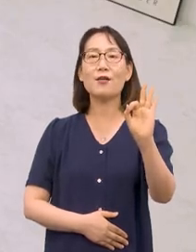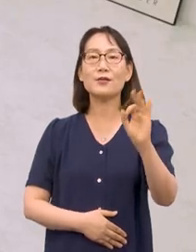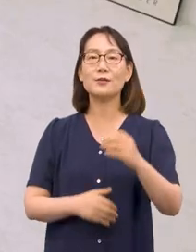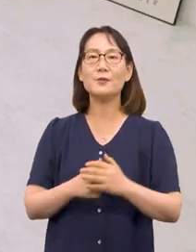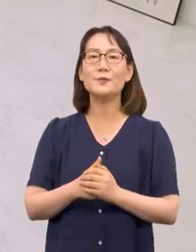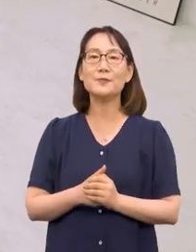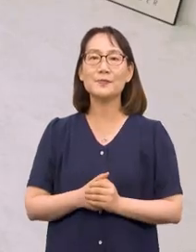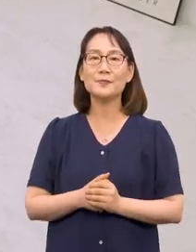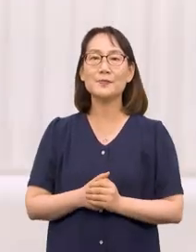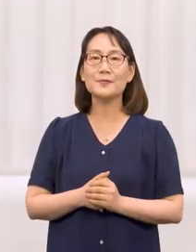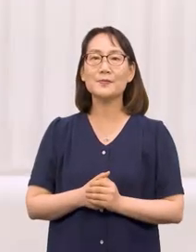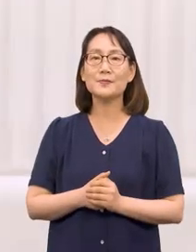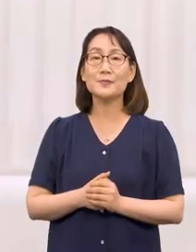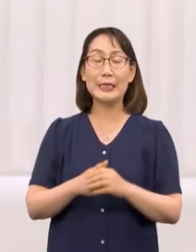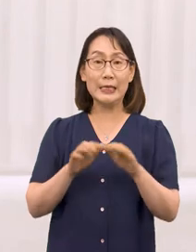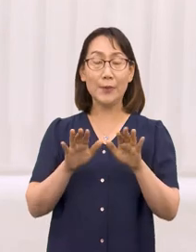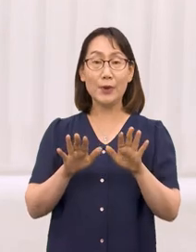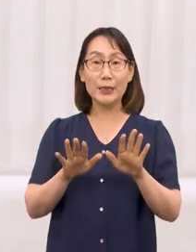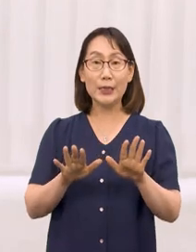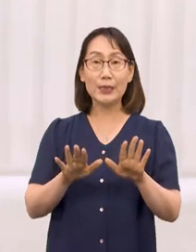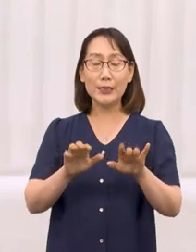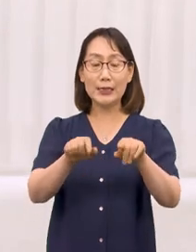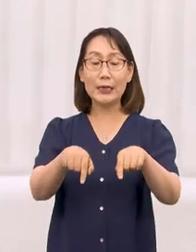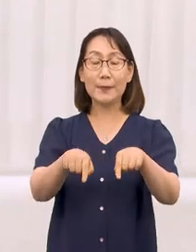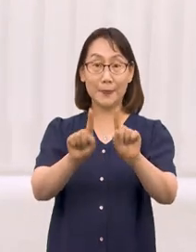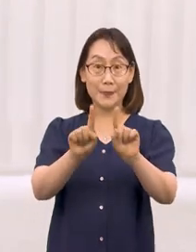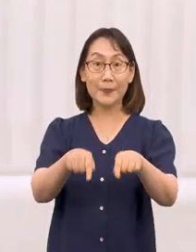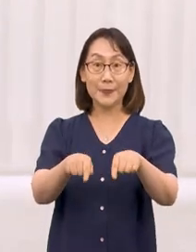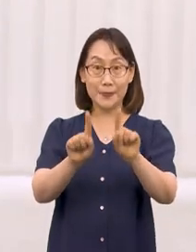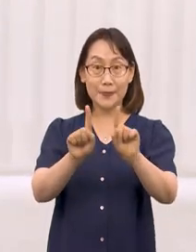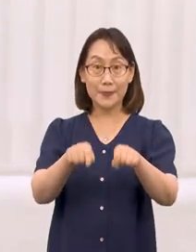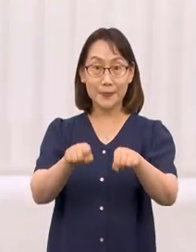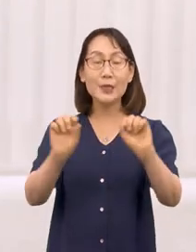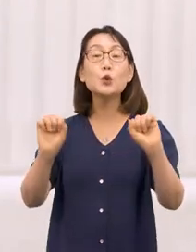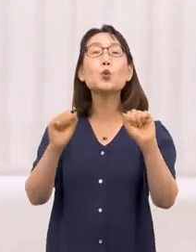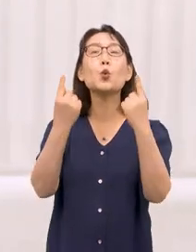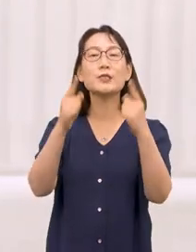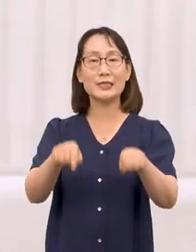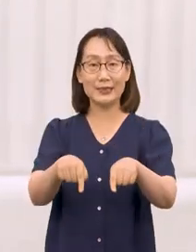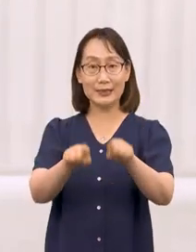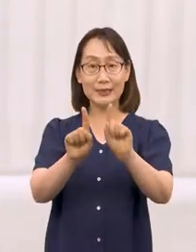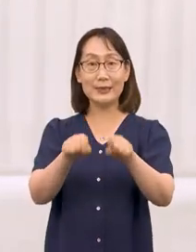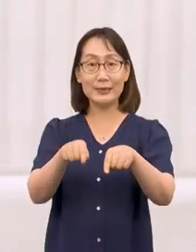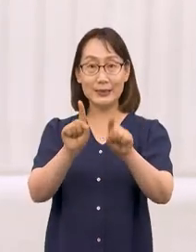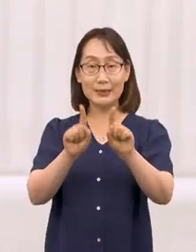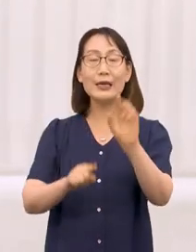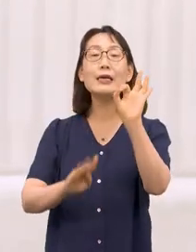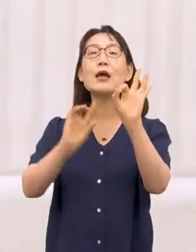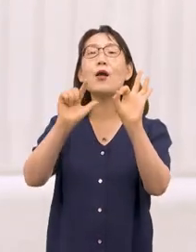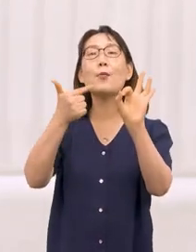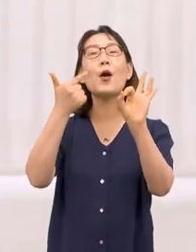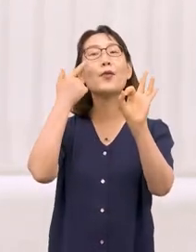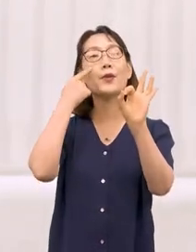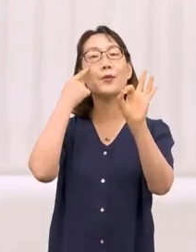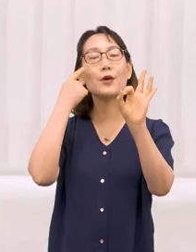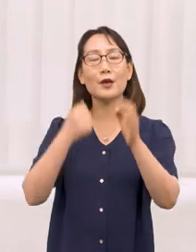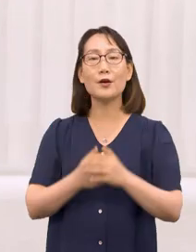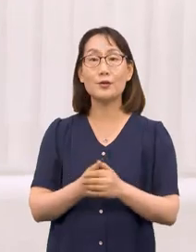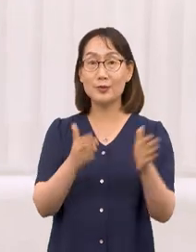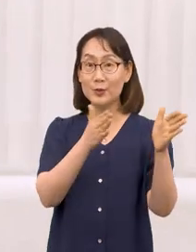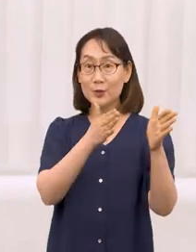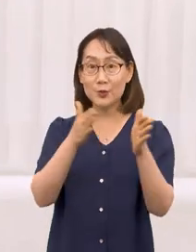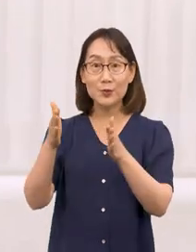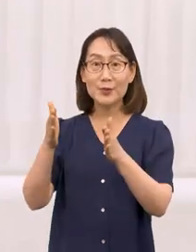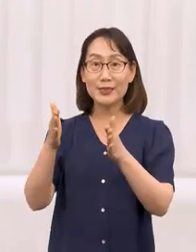이번에는 양쪽 발 동시에 10번 진행해 보도록 하겠습니다. 준비